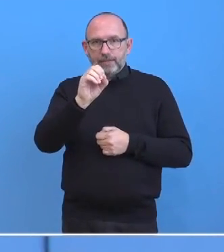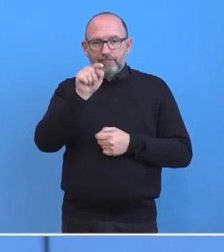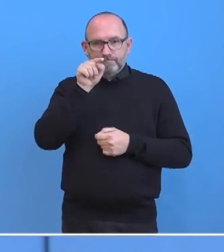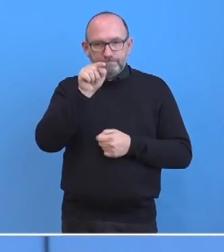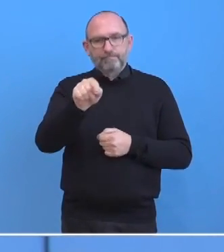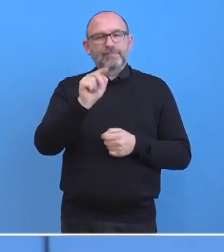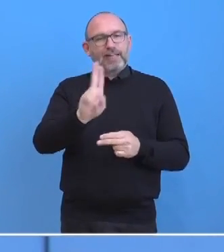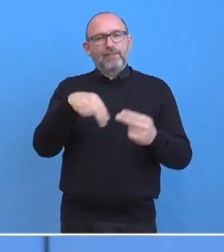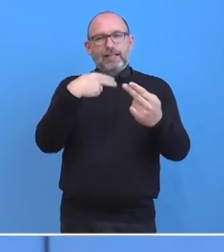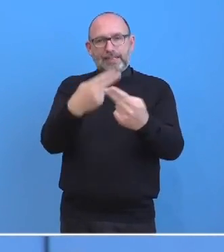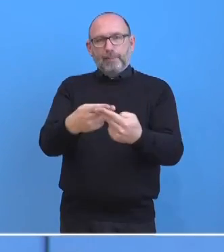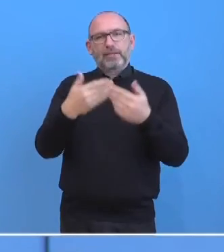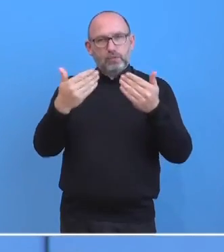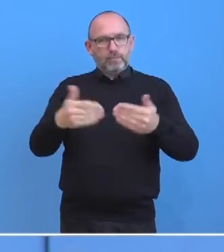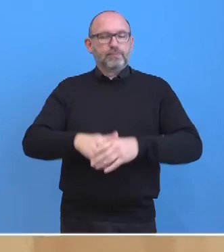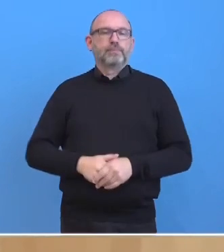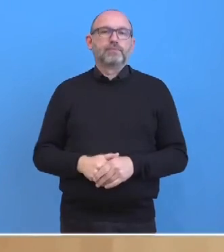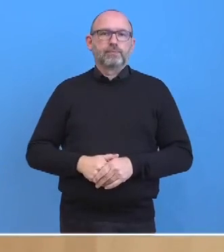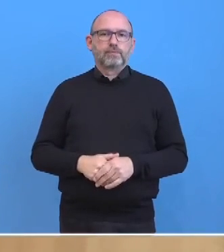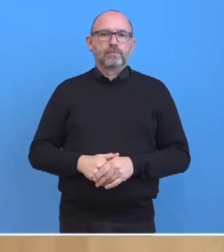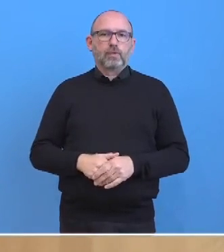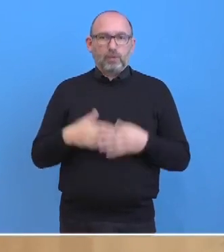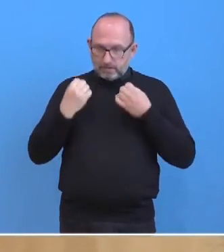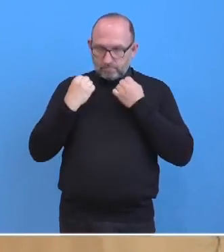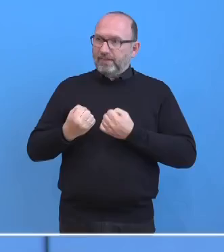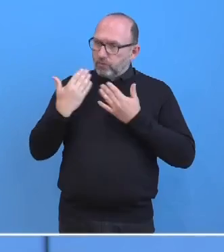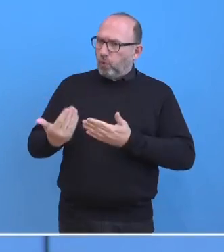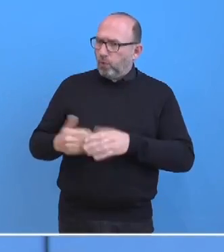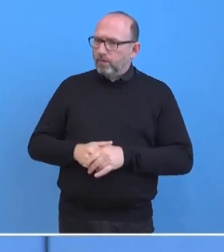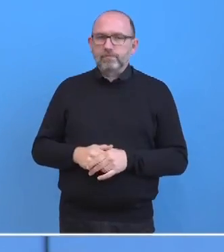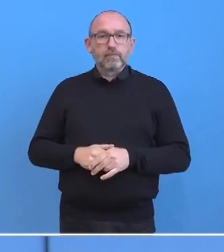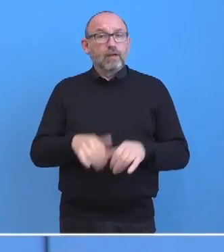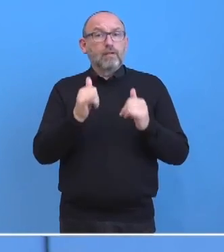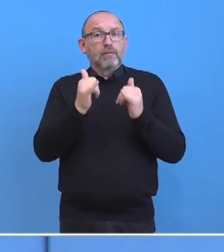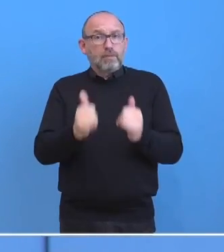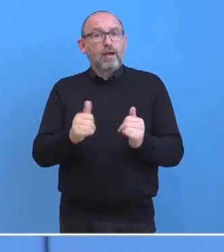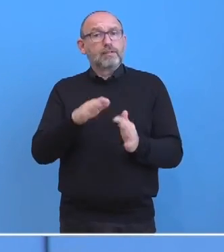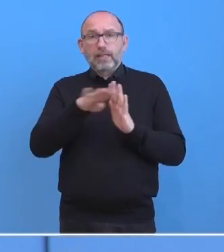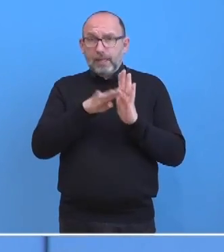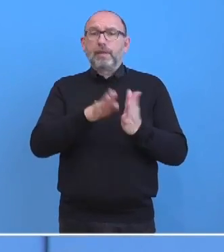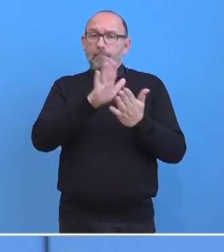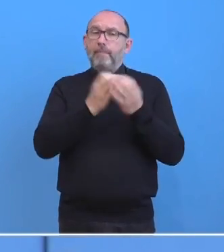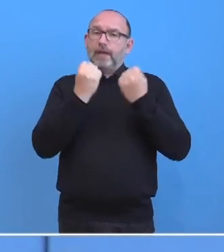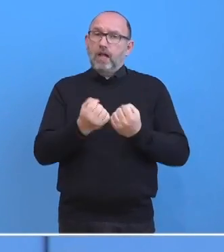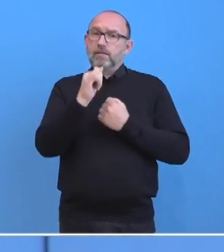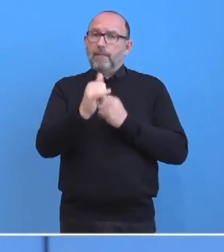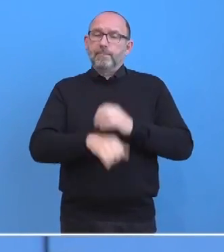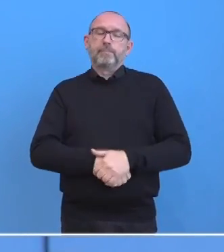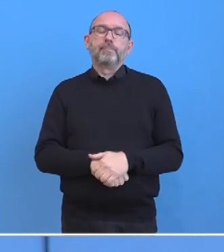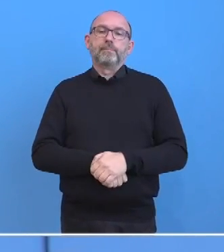entsprechende Anpassung stattfinden soll. Und das ist jetzt definitiv? Wir gehen davon aus, dass der Termin nach so gehalten werden kann.